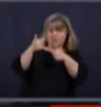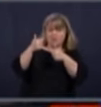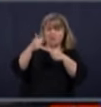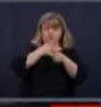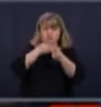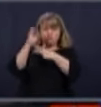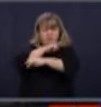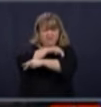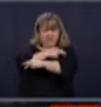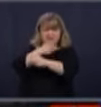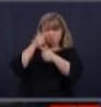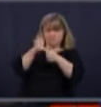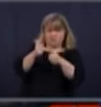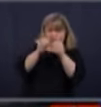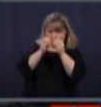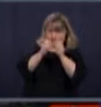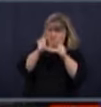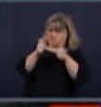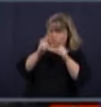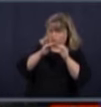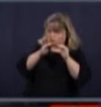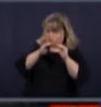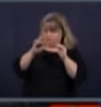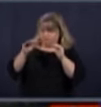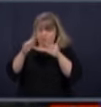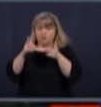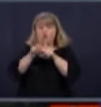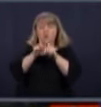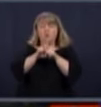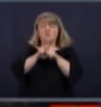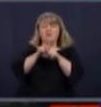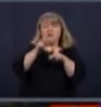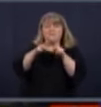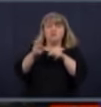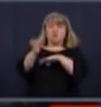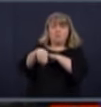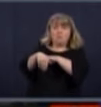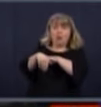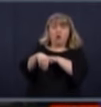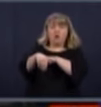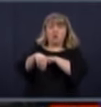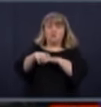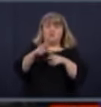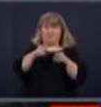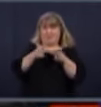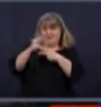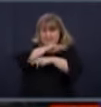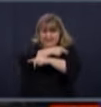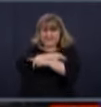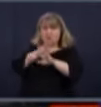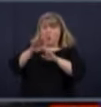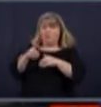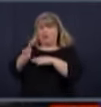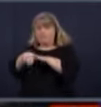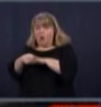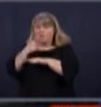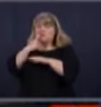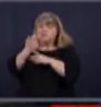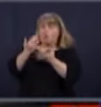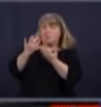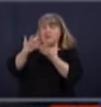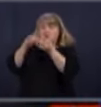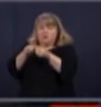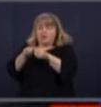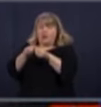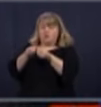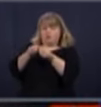même bonne sur les décès qui arrivent après les hospitalisations, qui arrivent après les cas. Donc, la